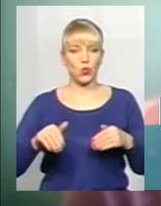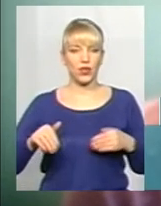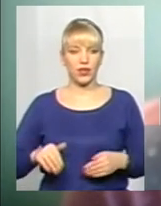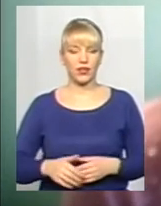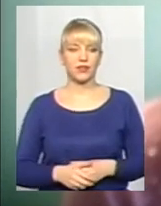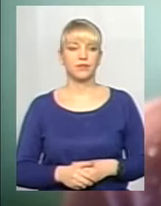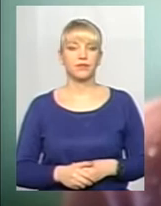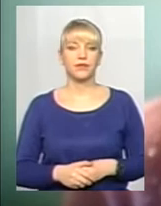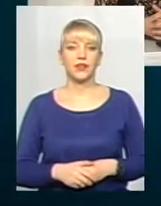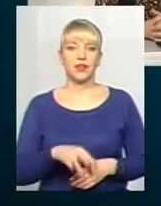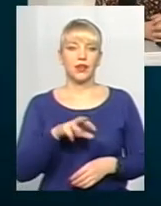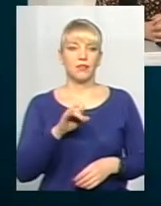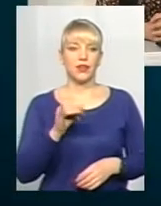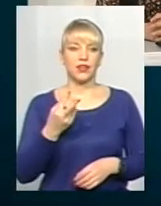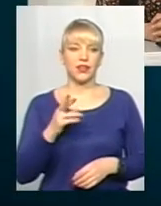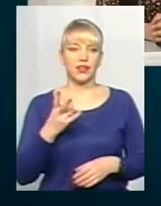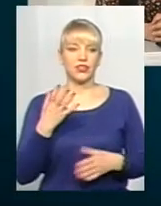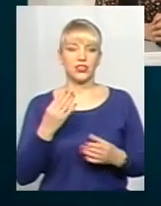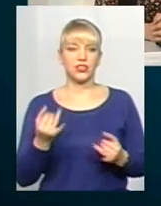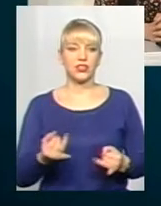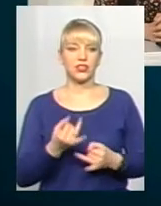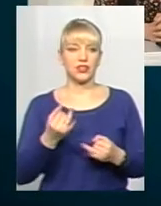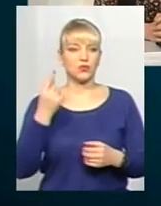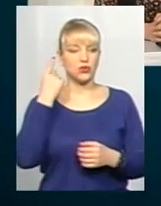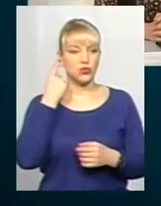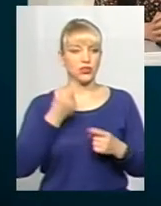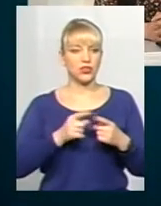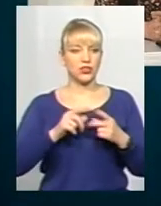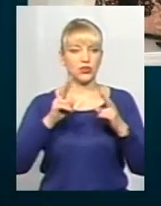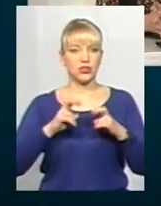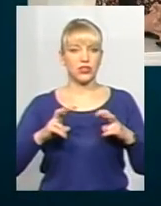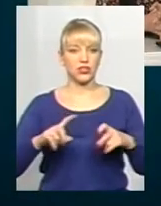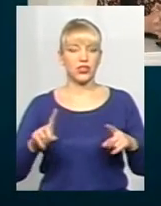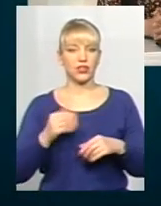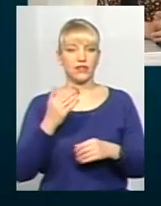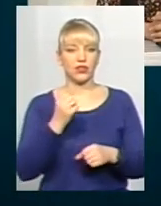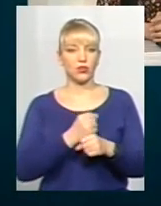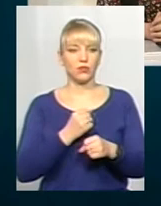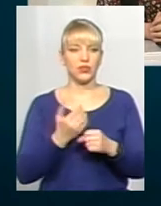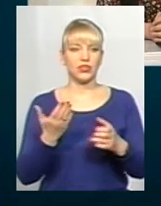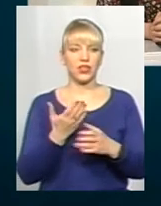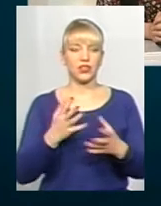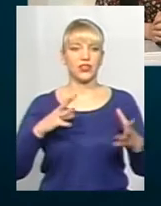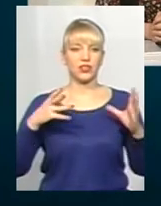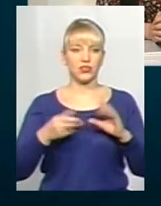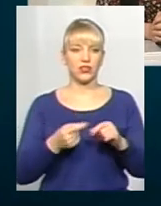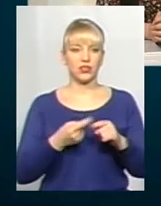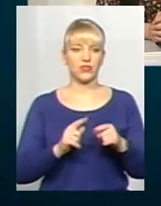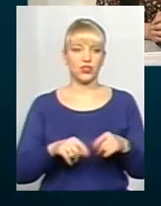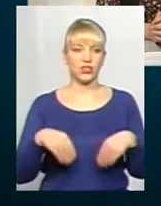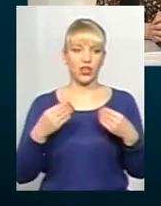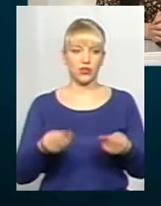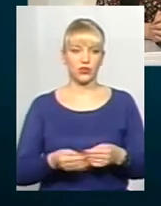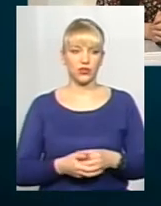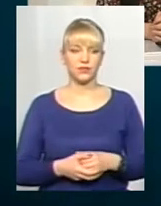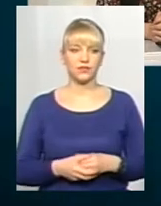Пані Марія, дуже цікаво ще почути про ті дослідження, які ви робите, які результати вони дають, насправді, про вашу роботу